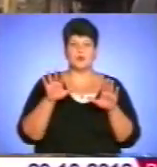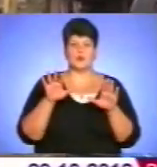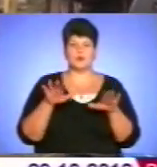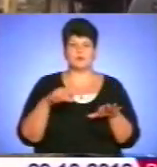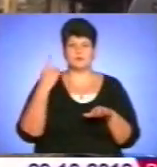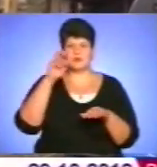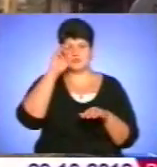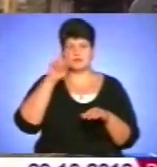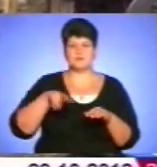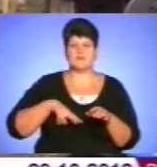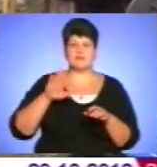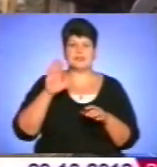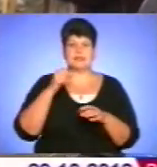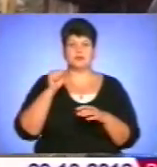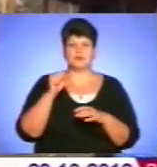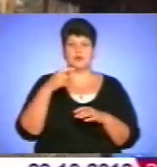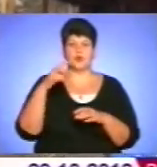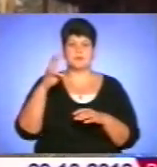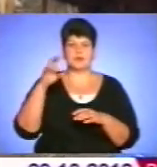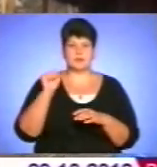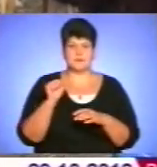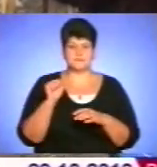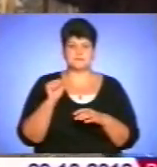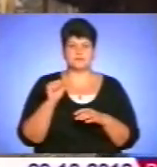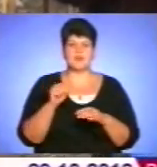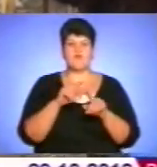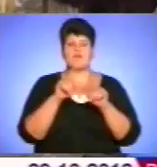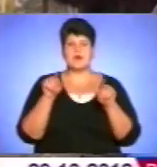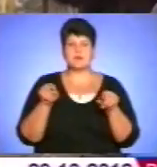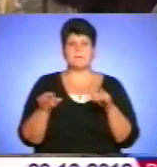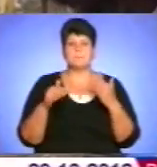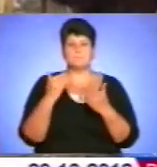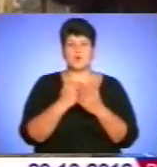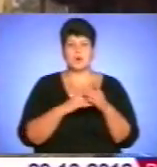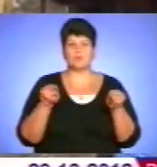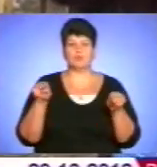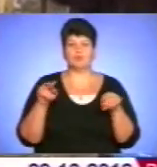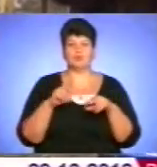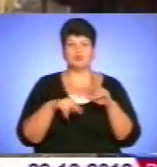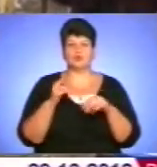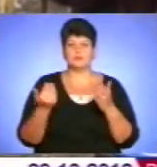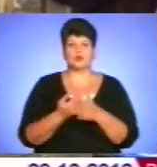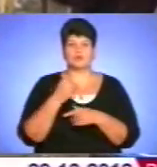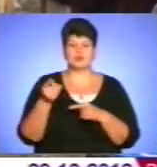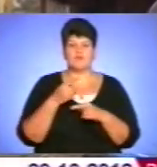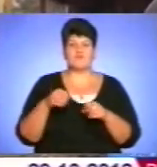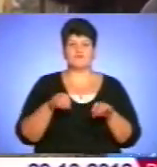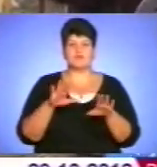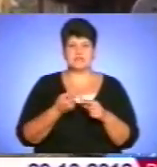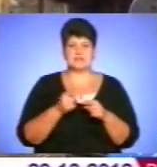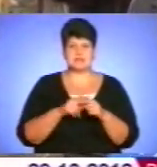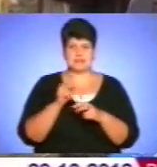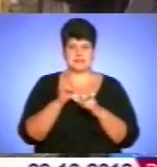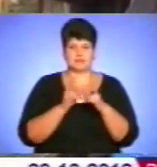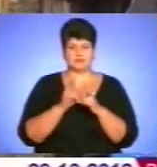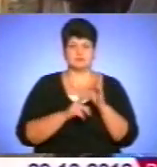адміністрації Валентина Антоновича Хоптяна в рамках програми «Будуємо нову Тернопільщину» ми вирішили цей завод запустити.